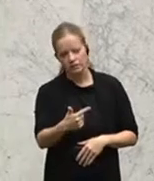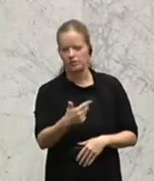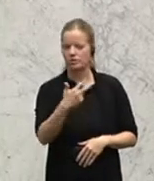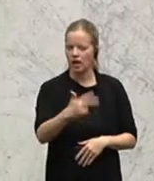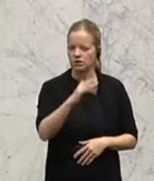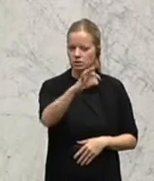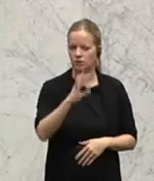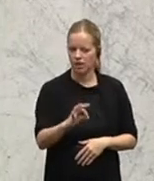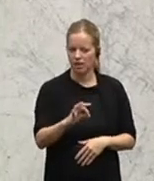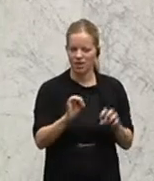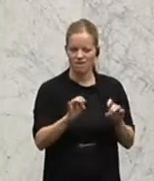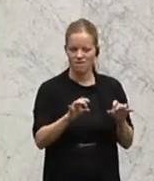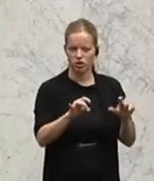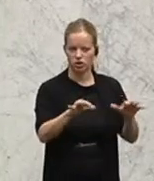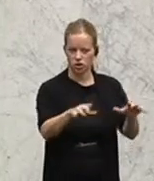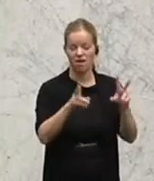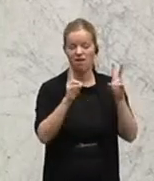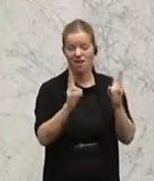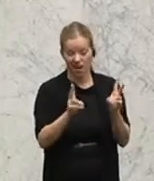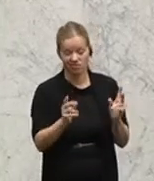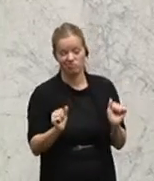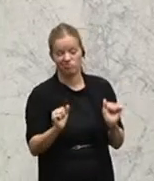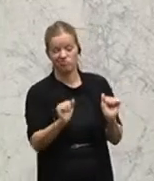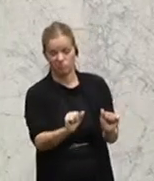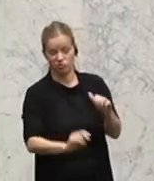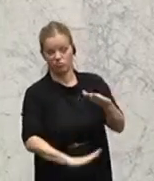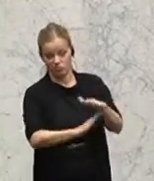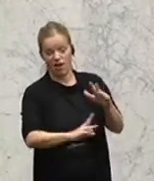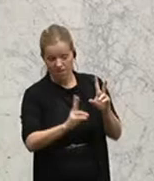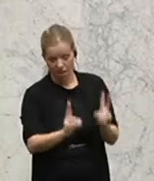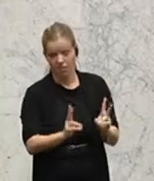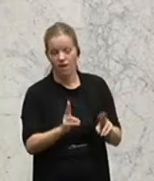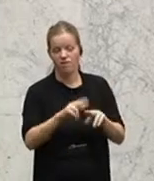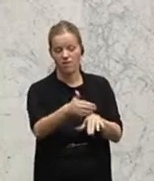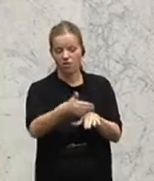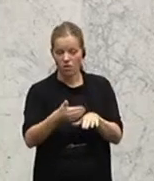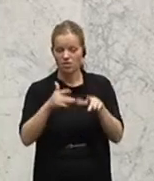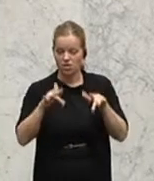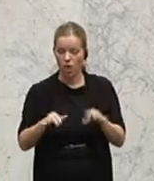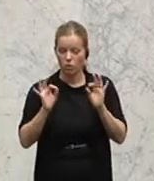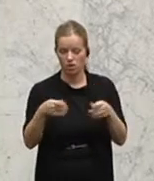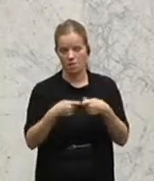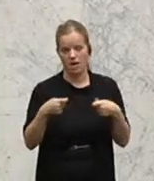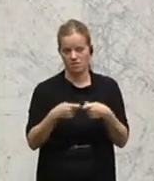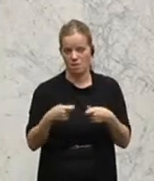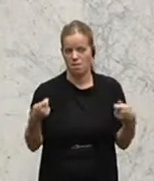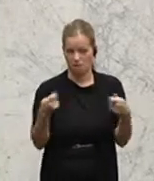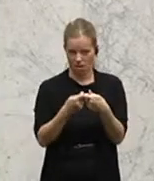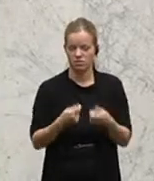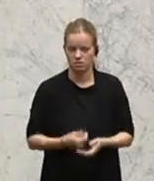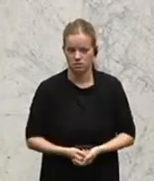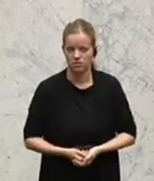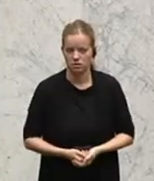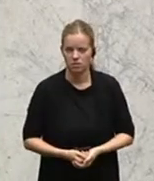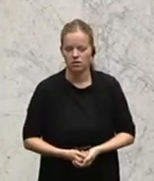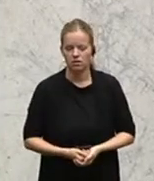Infektionen könnten verhindert werden durch geeignete Maßnahmen. Das, was wir gemeinsam jetzt machen wollen,